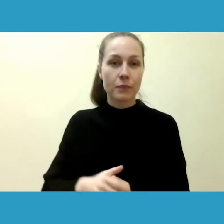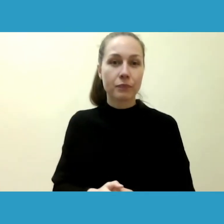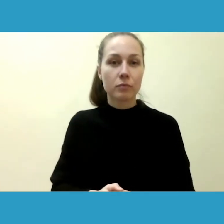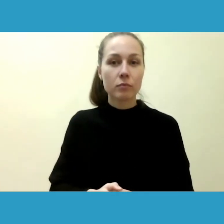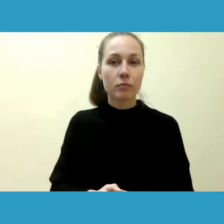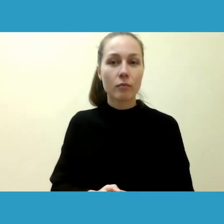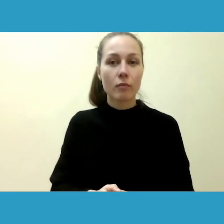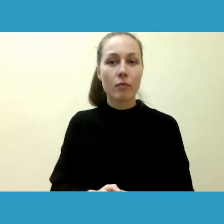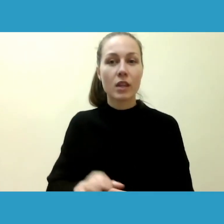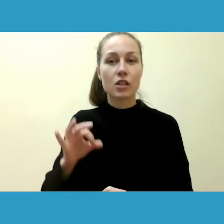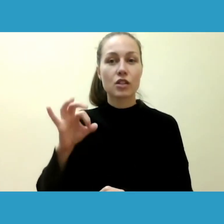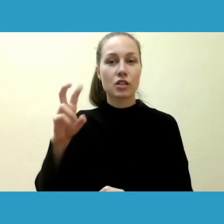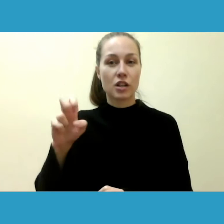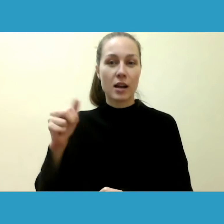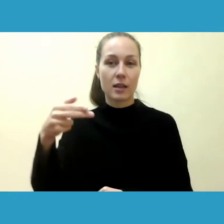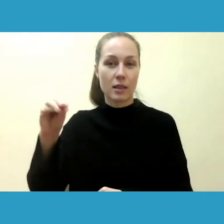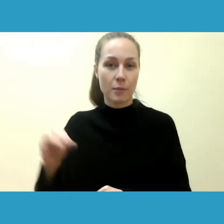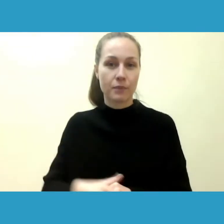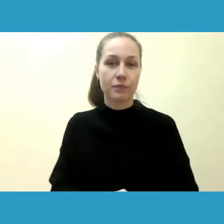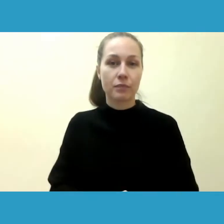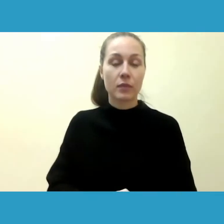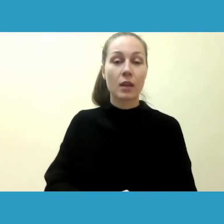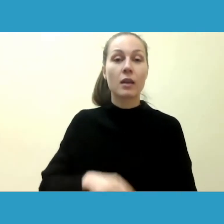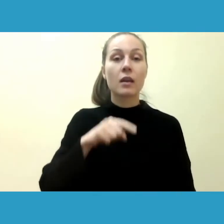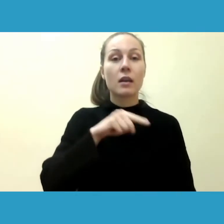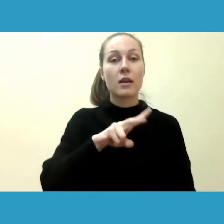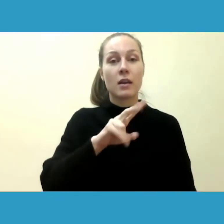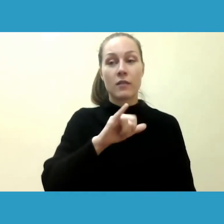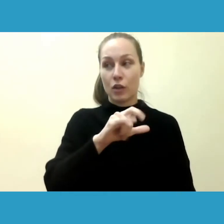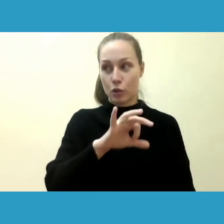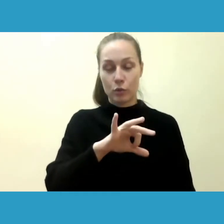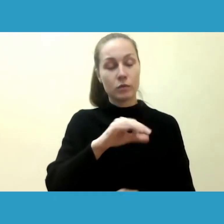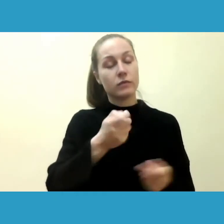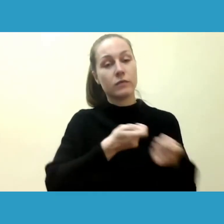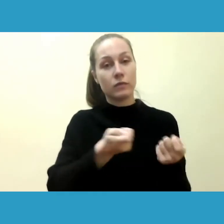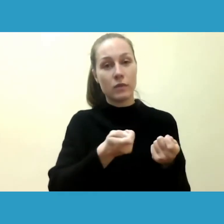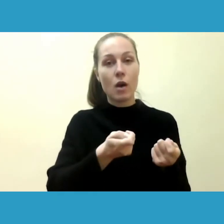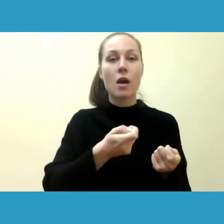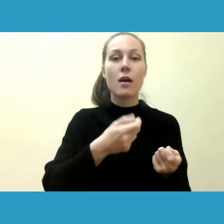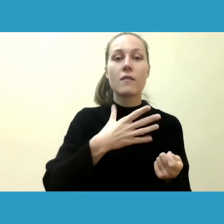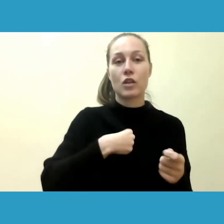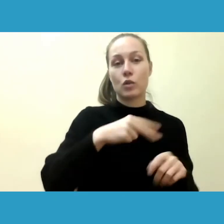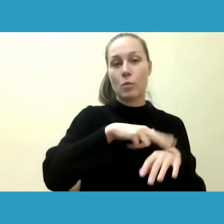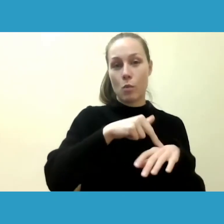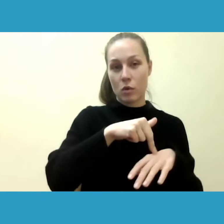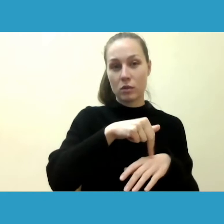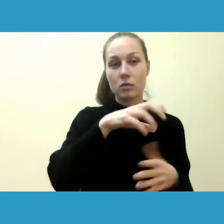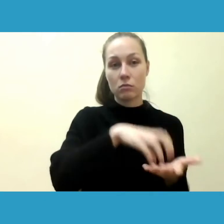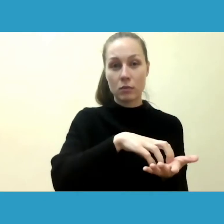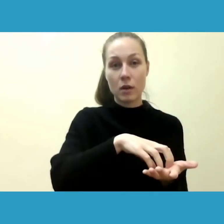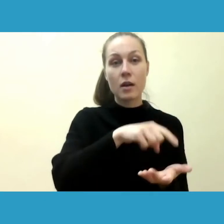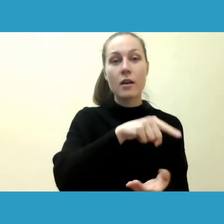Vyrus Velička atstovauja Lietuvos policijos mokyklos, policijos veiklos skyriui, kuris naina viršininko